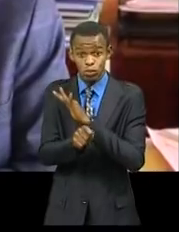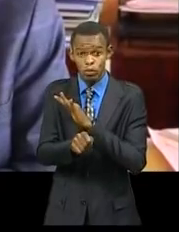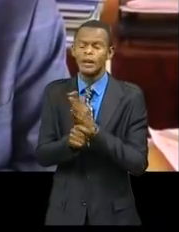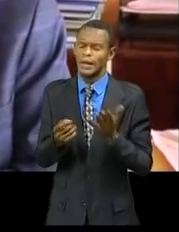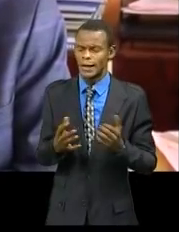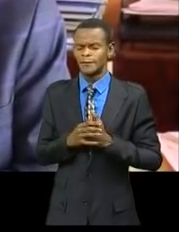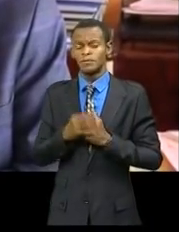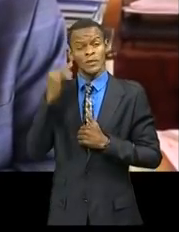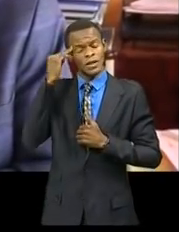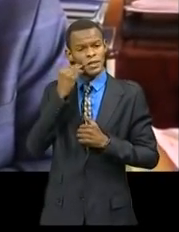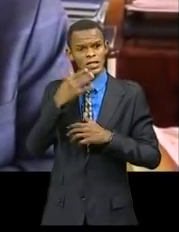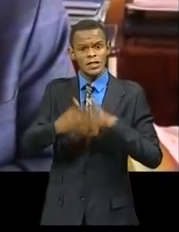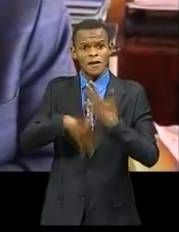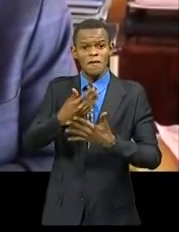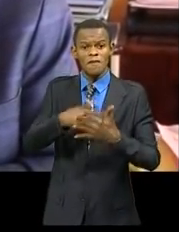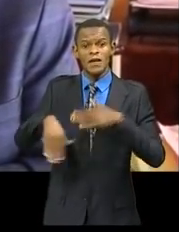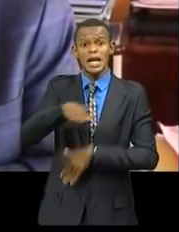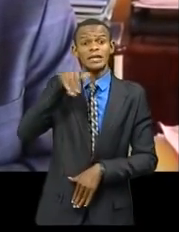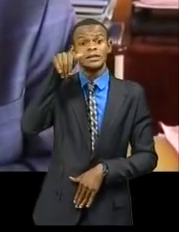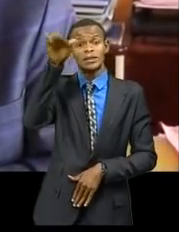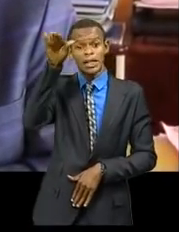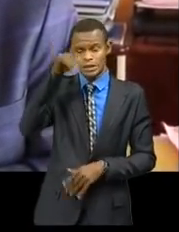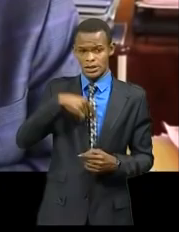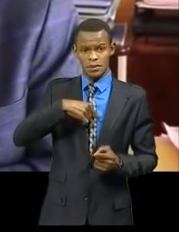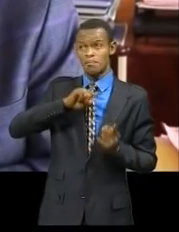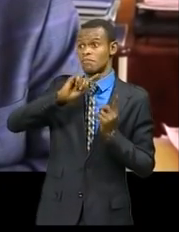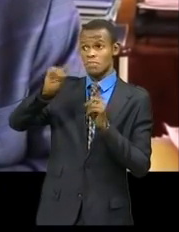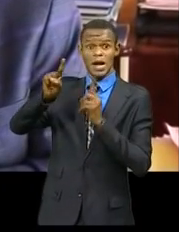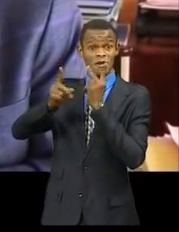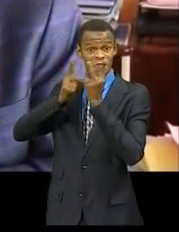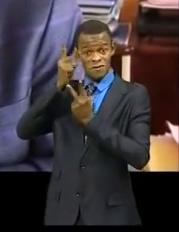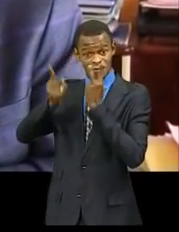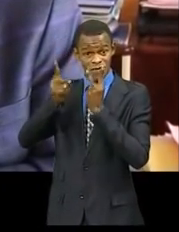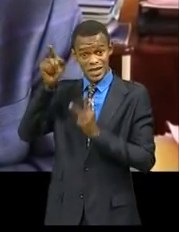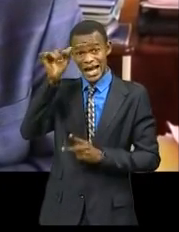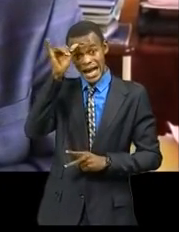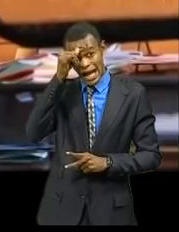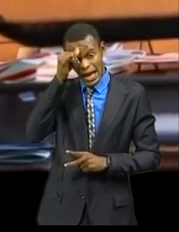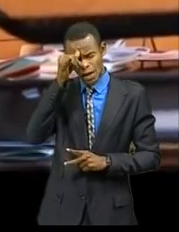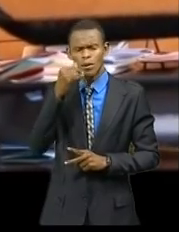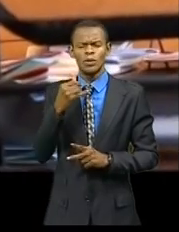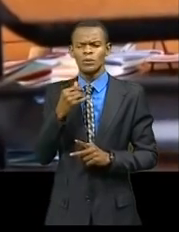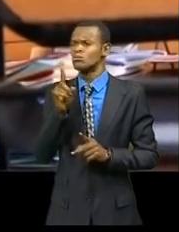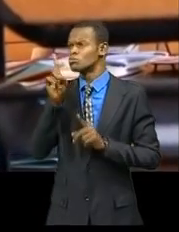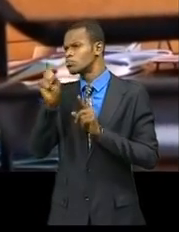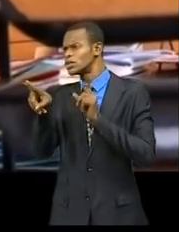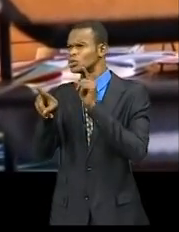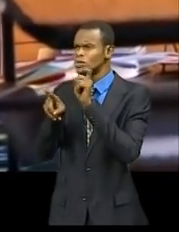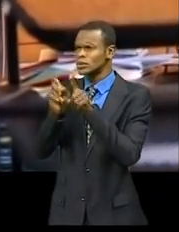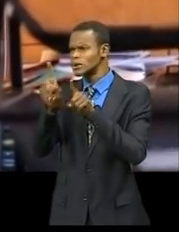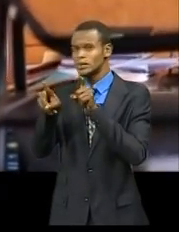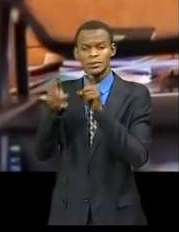mission diligentée à Bangalore sur les circonstances et aménée à l'arrestation et à la mort de notre